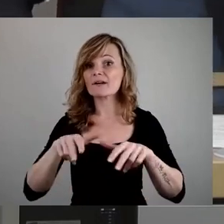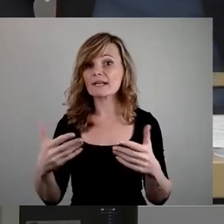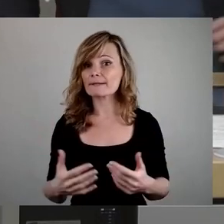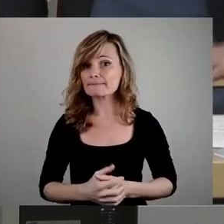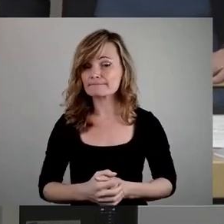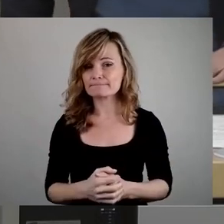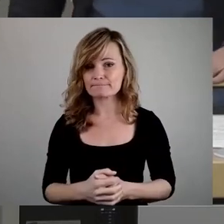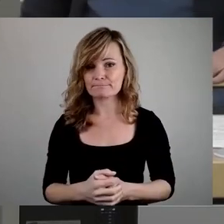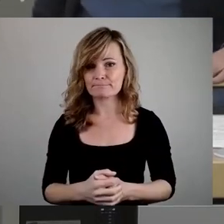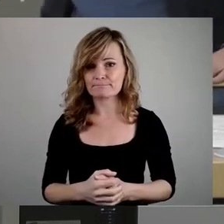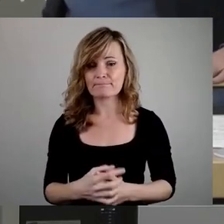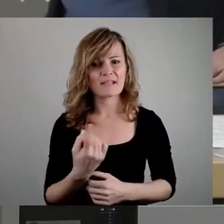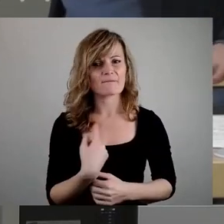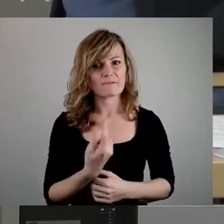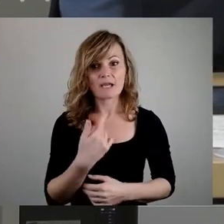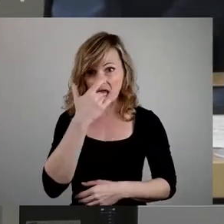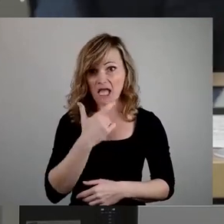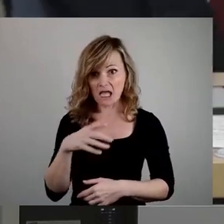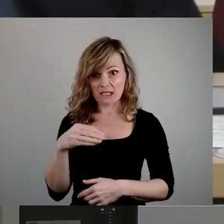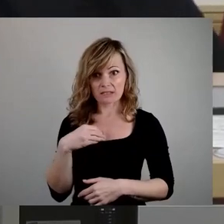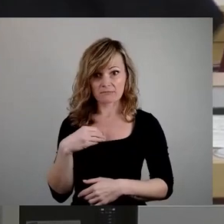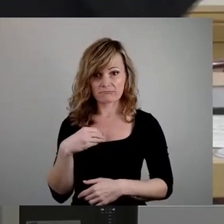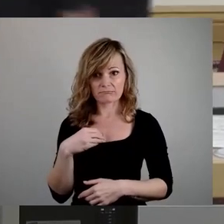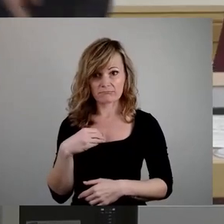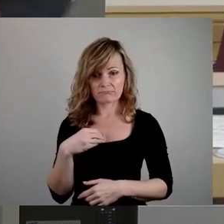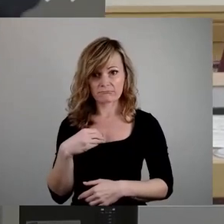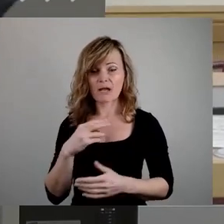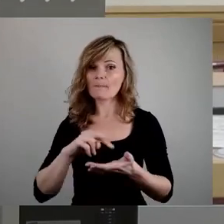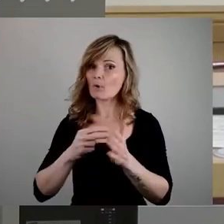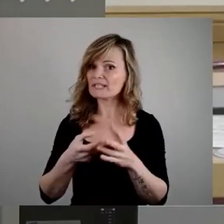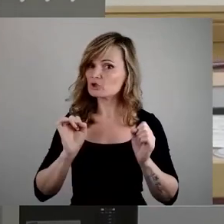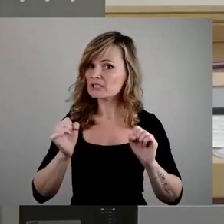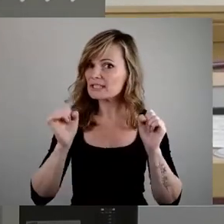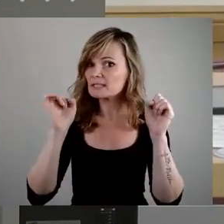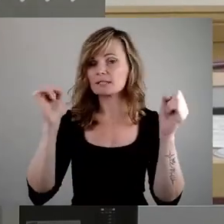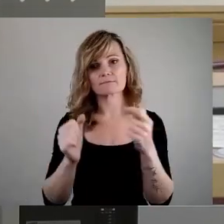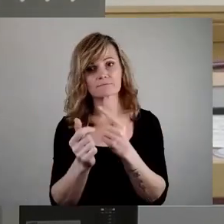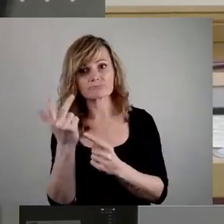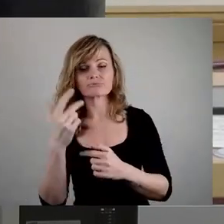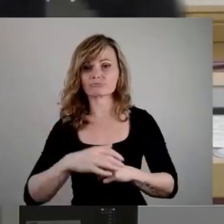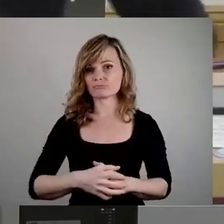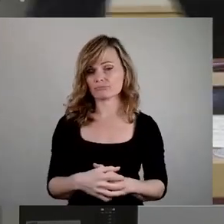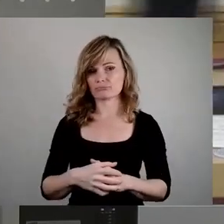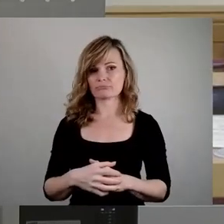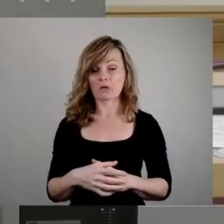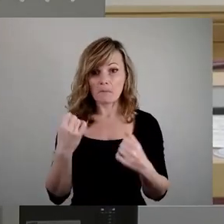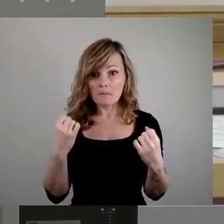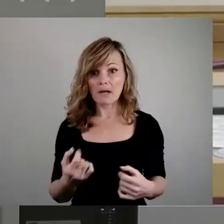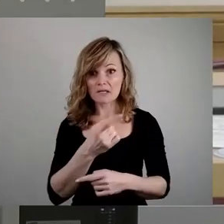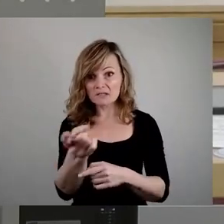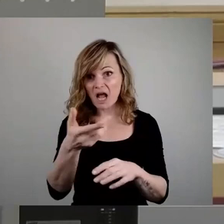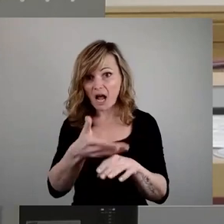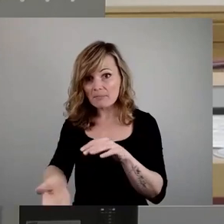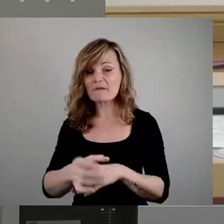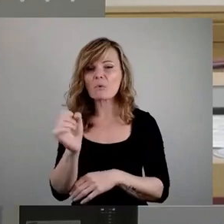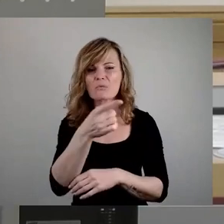Das nehmen wir sehr ernst. Da haben wir politische Initiativen immer wieder. Meistens wird das von Ihnen abgelehnt, weil diese Beschwerden interessieren